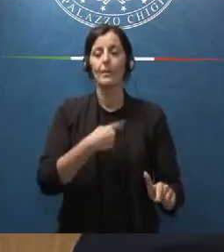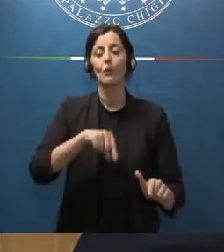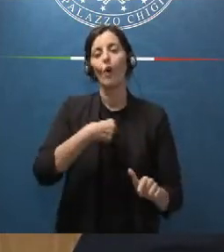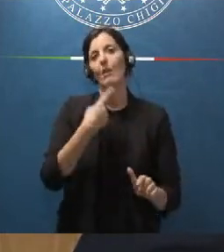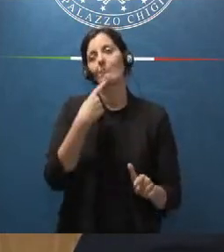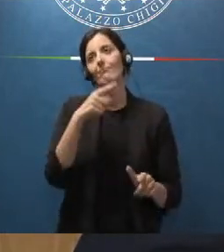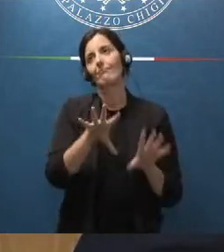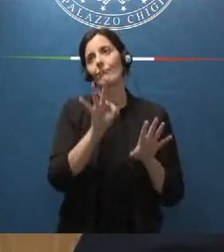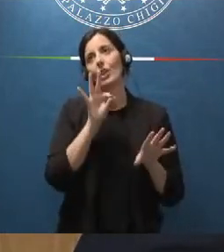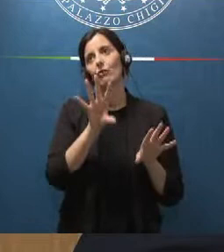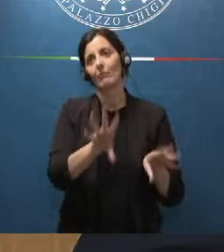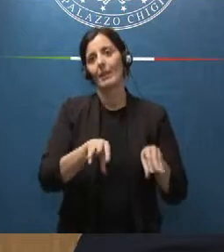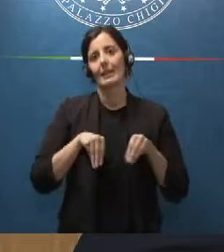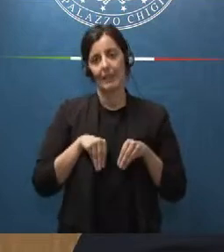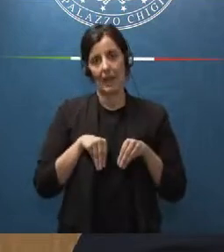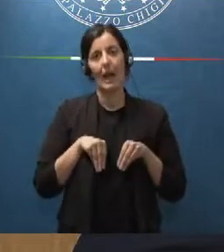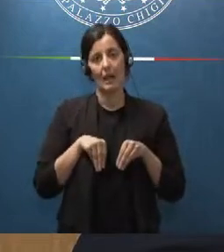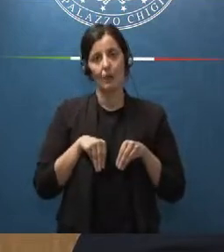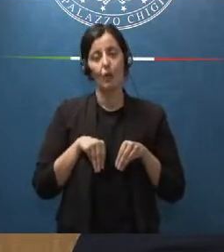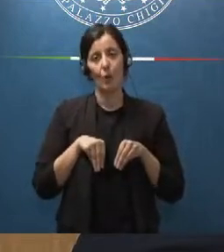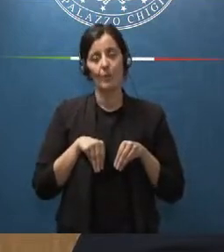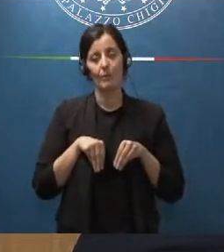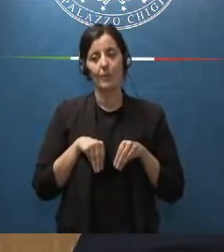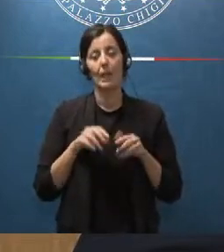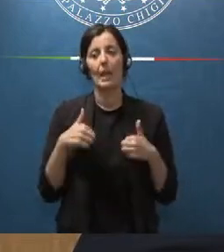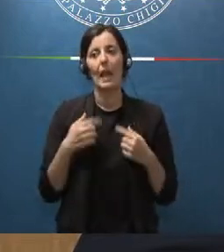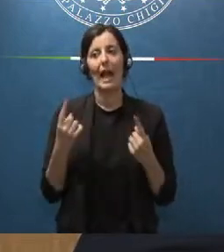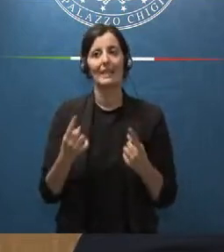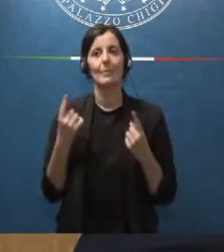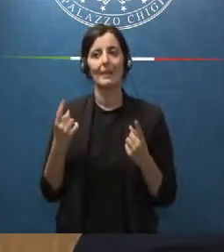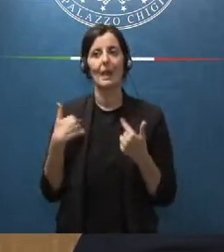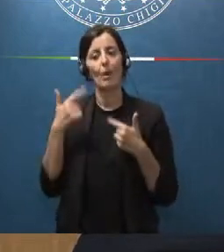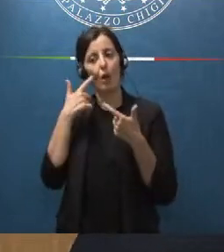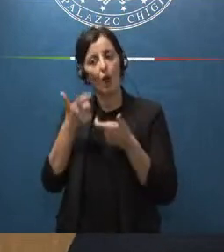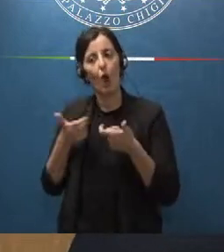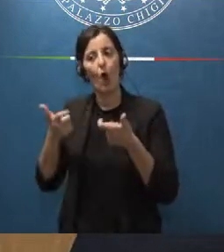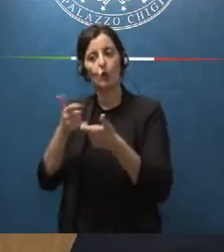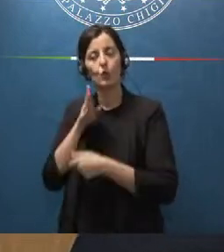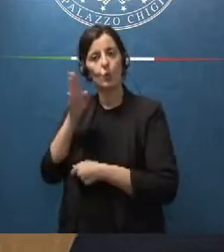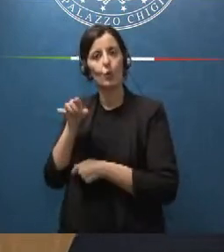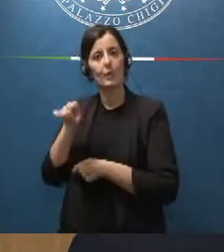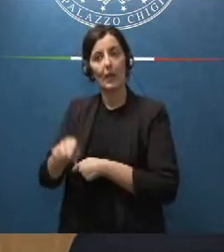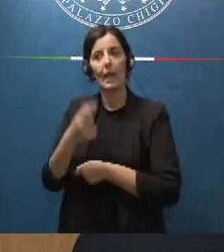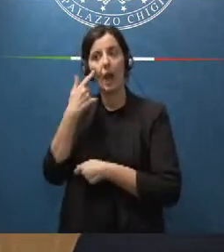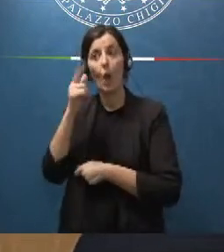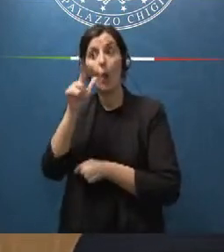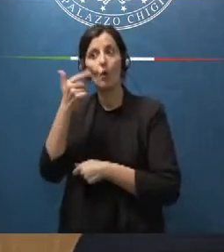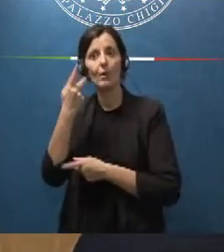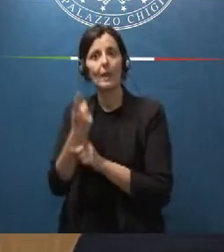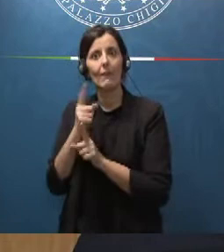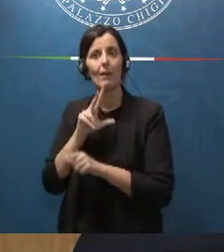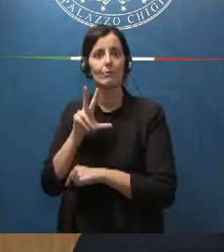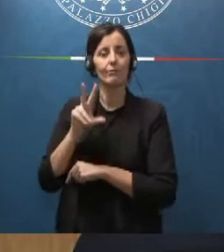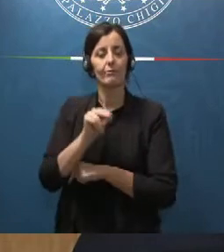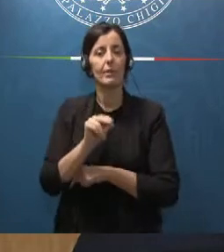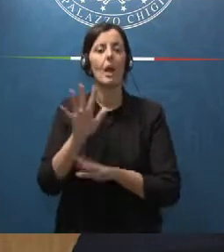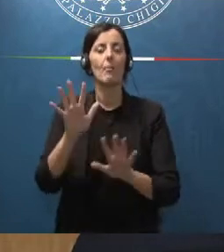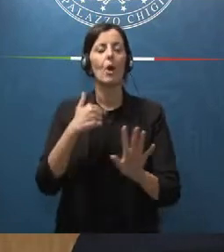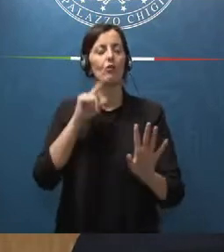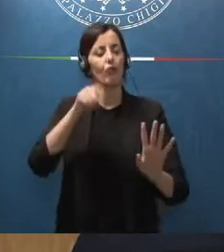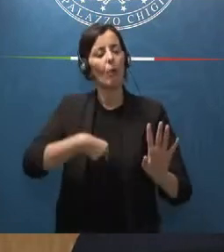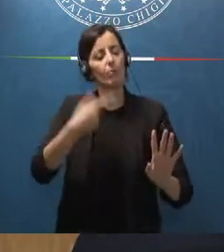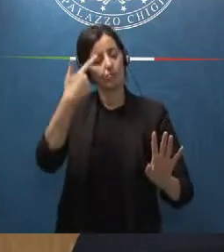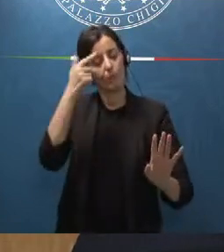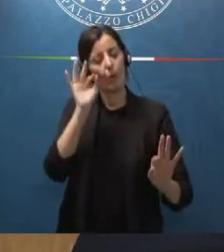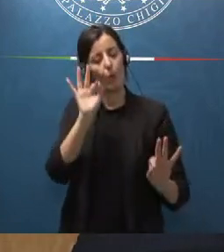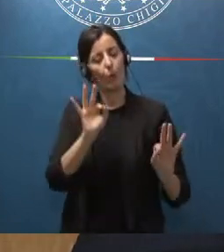ritirarla in ossequio alla consulta aspettando il suo pronunciamento nei primi giorni del mese di luglio dopodiché sarà nostra cura